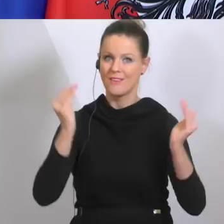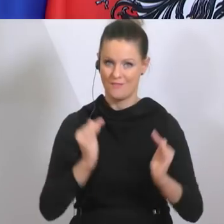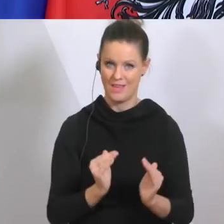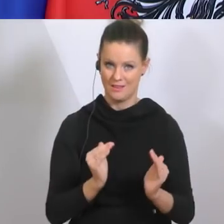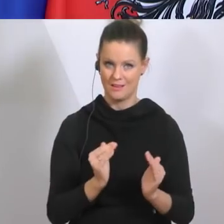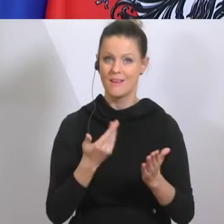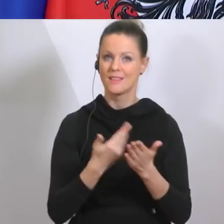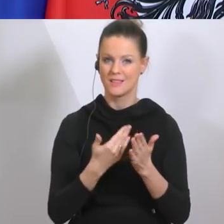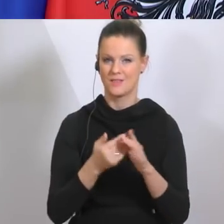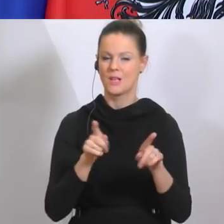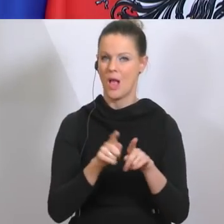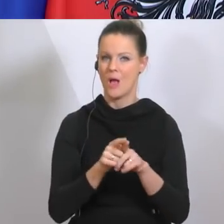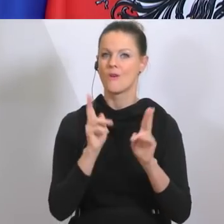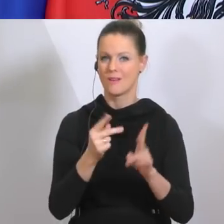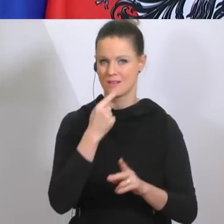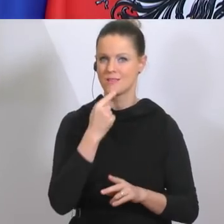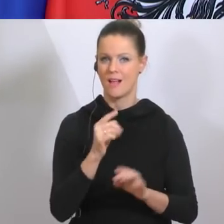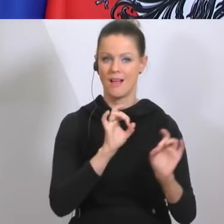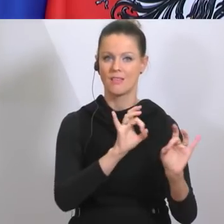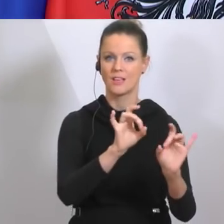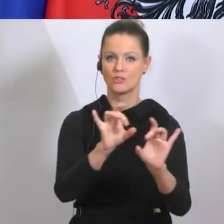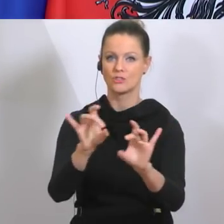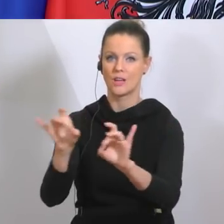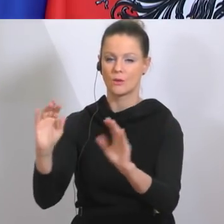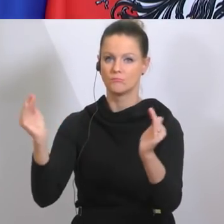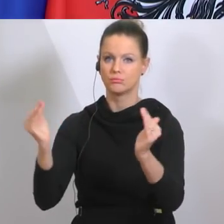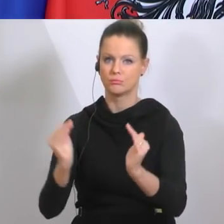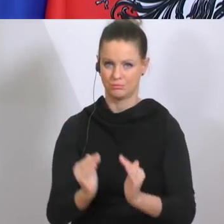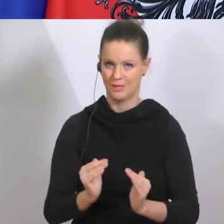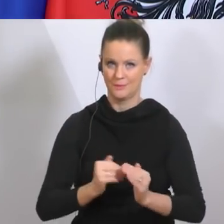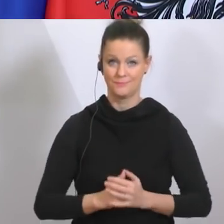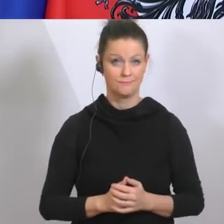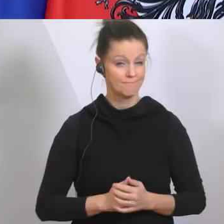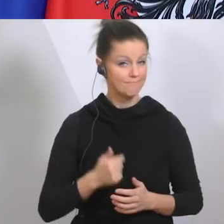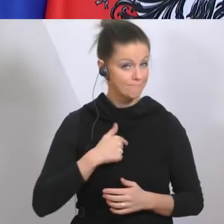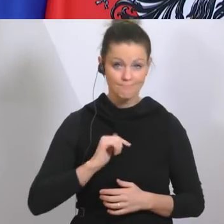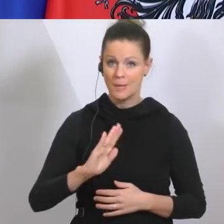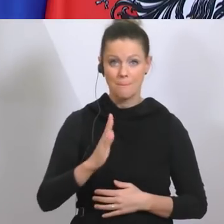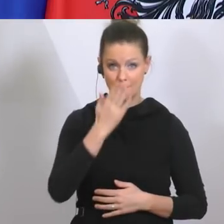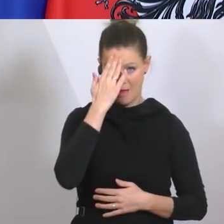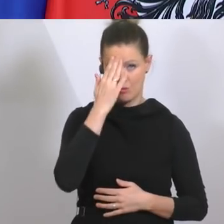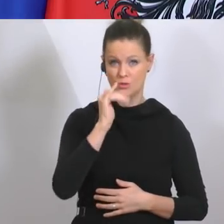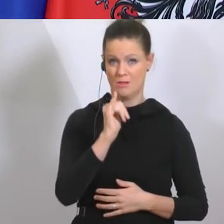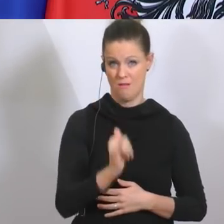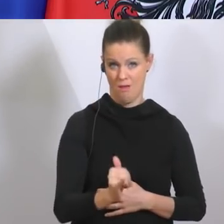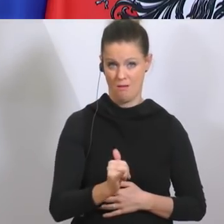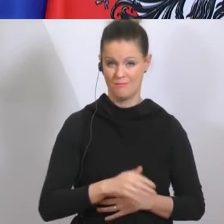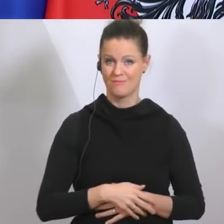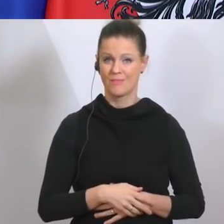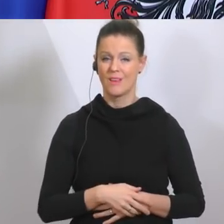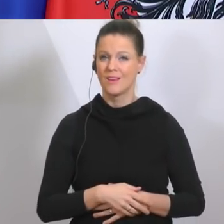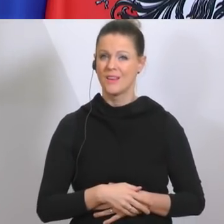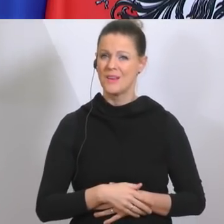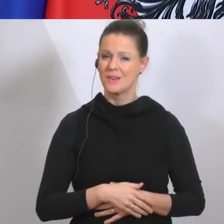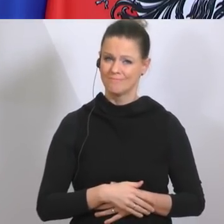auch eine Reduktion der Ansteckungen. Ich bin mir vollkommen bewusst, dass das alles viele